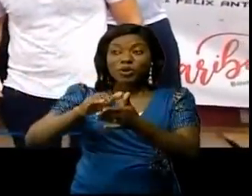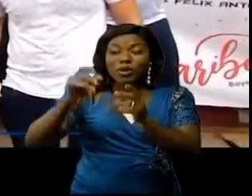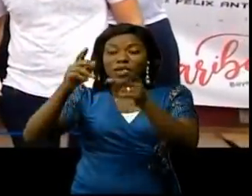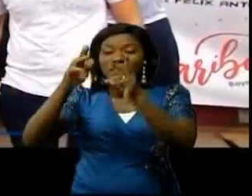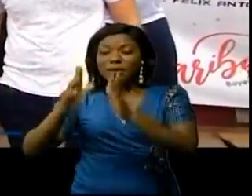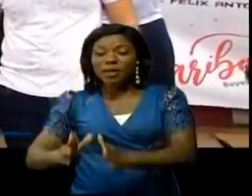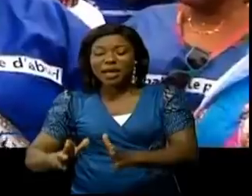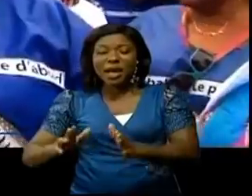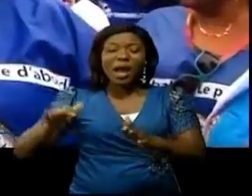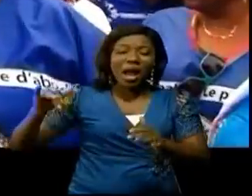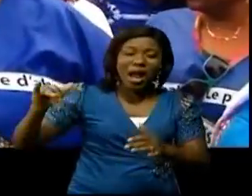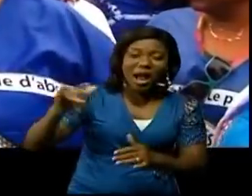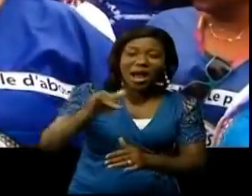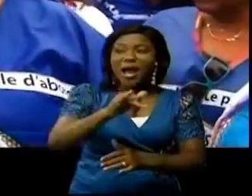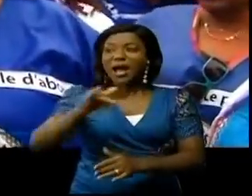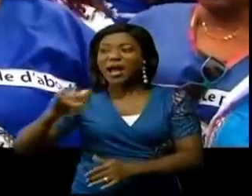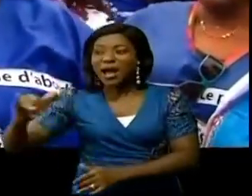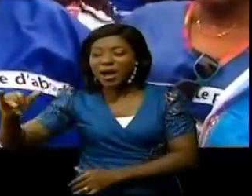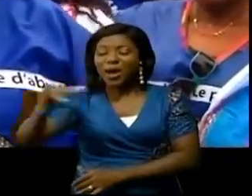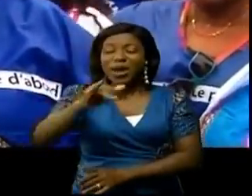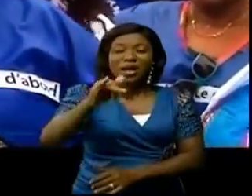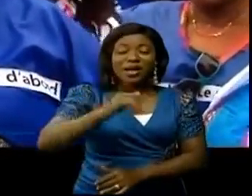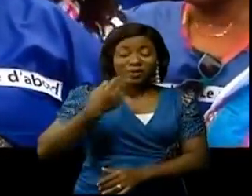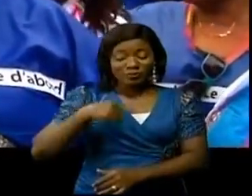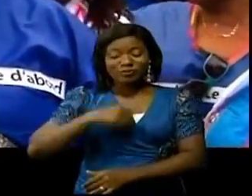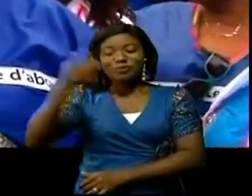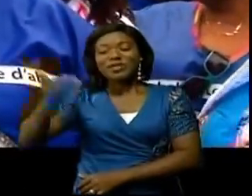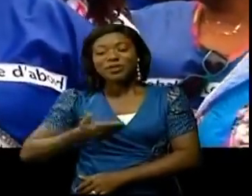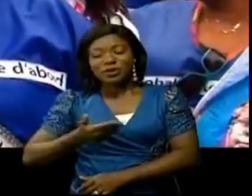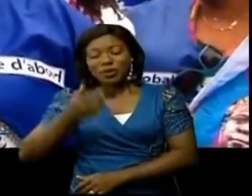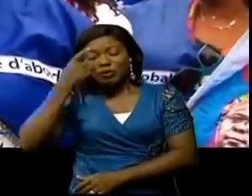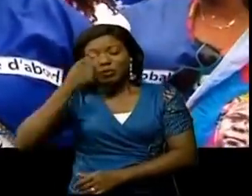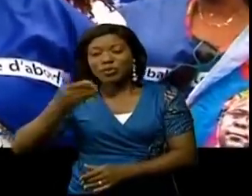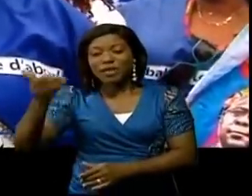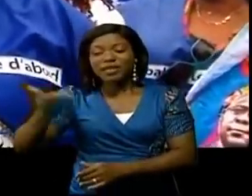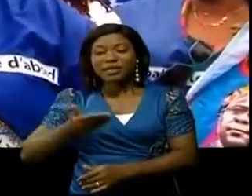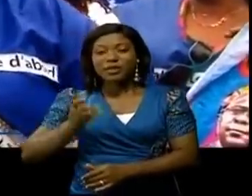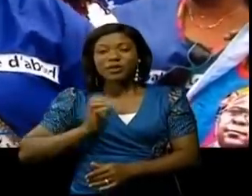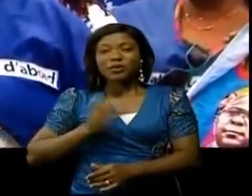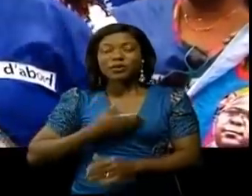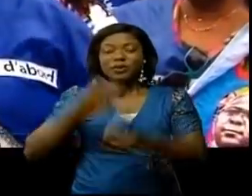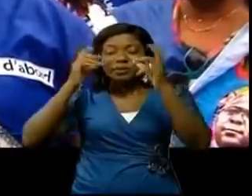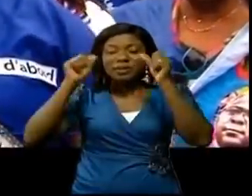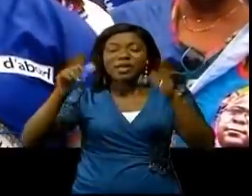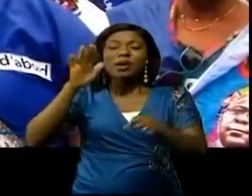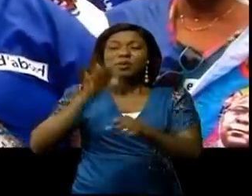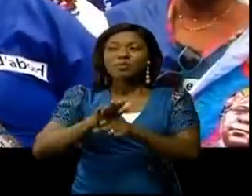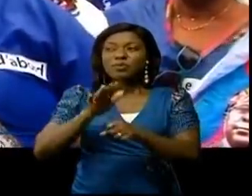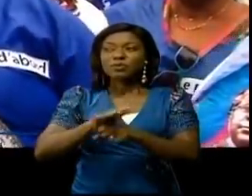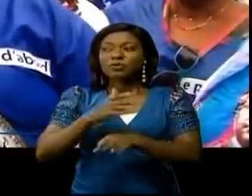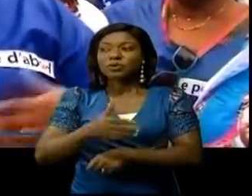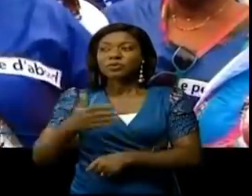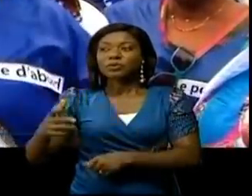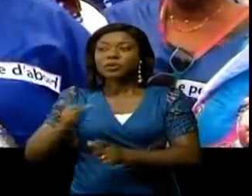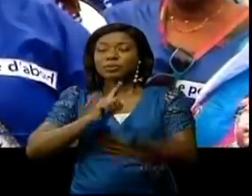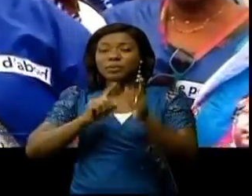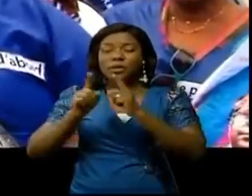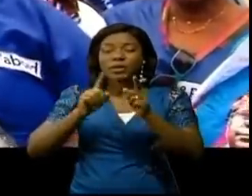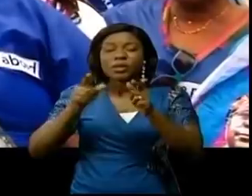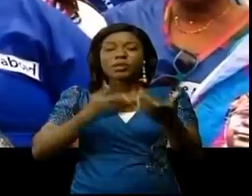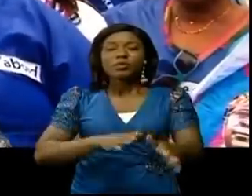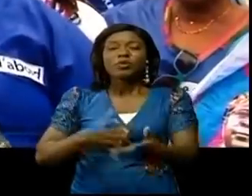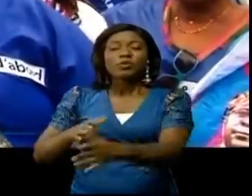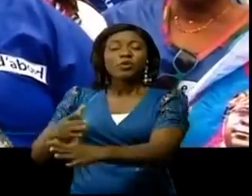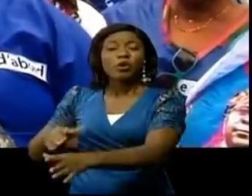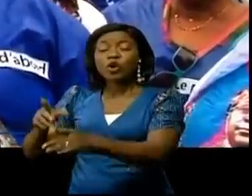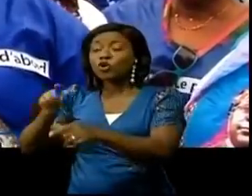manifesté l'euphorie. Ils sont venus pour accueillir notre président de la République et surtout qu'il y a eu beaucoup de choses qui se sont parlées. Oh, il est mort, il n'est